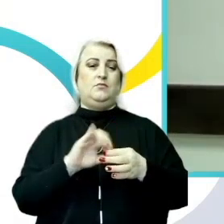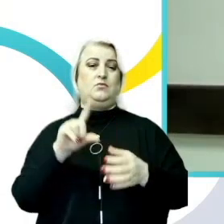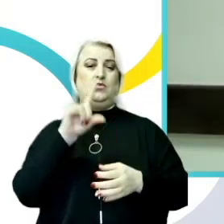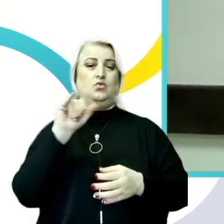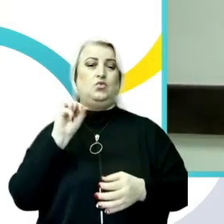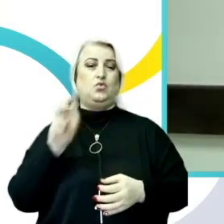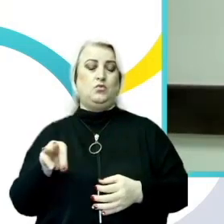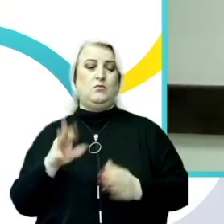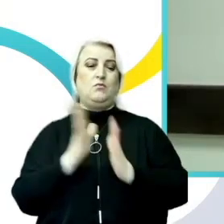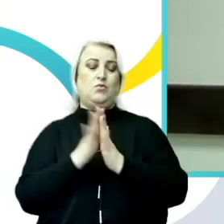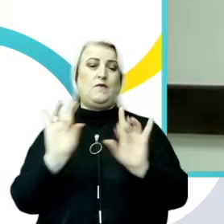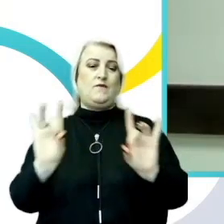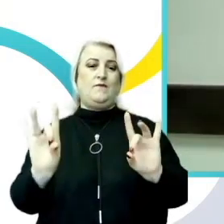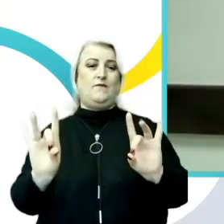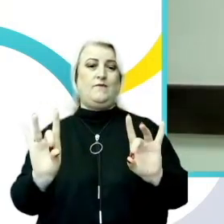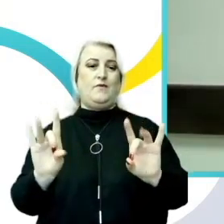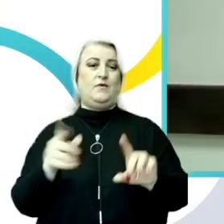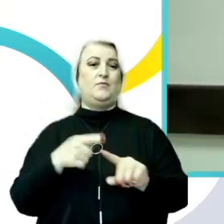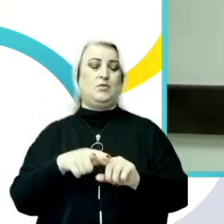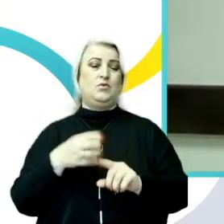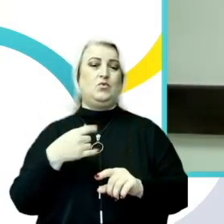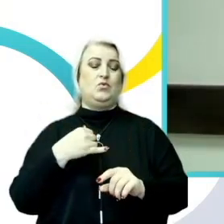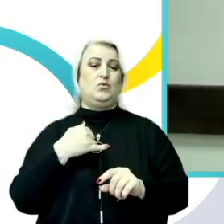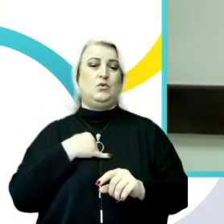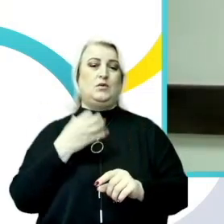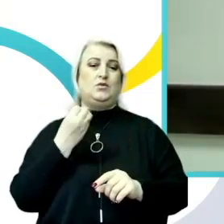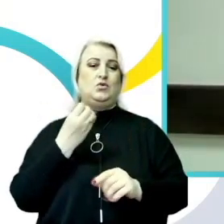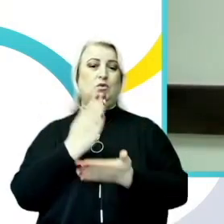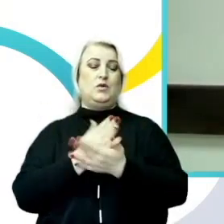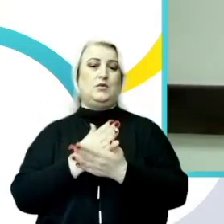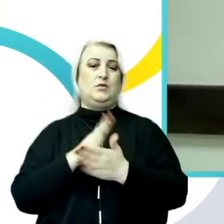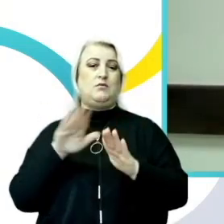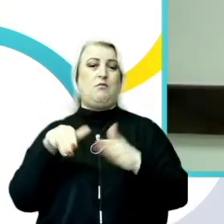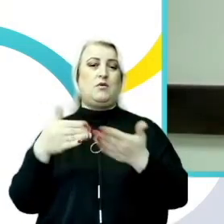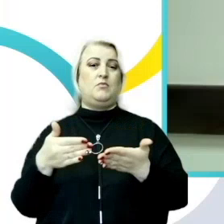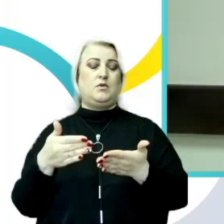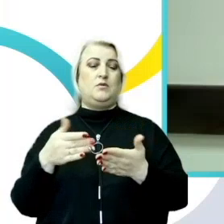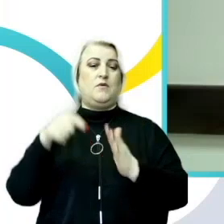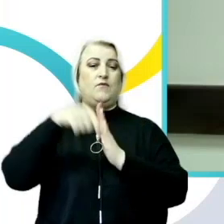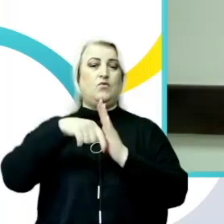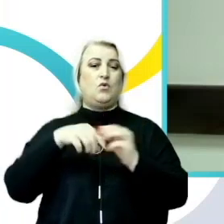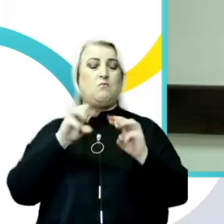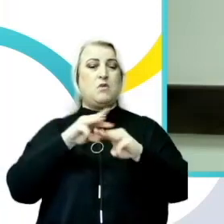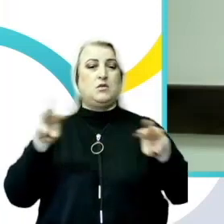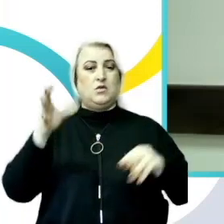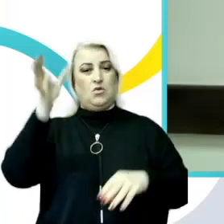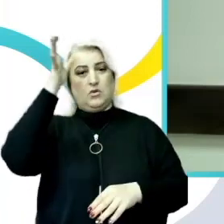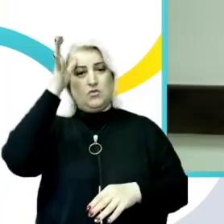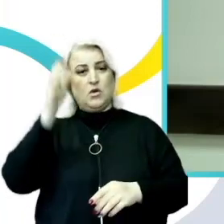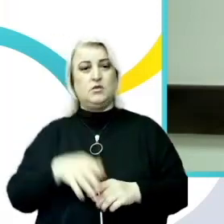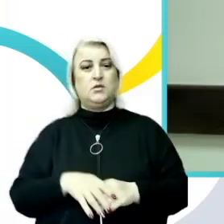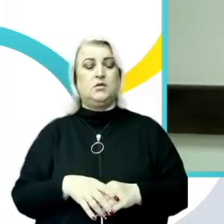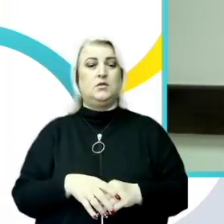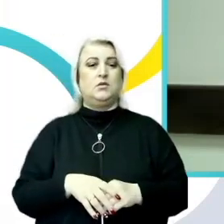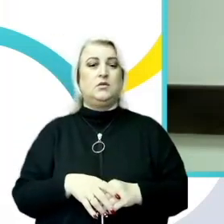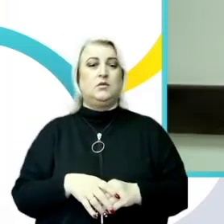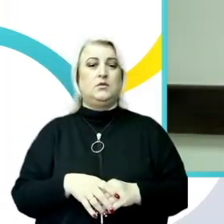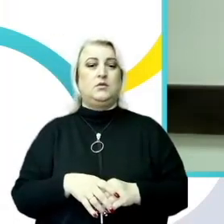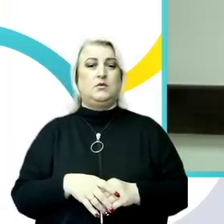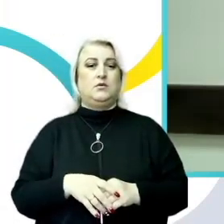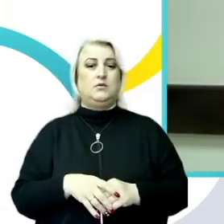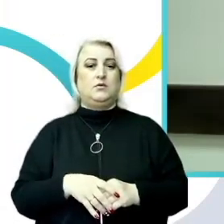să rămâneți pentru că avem aici un reprezentanț atât din cadrul Ministerul Educației și cercetării din